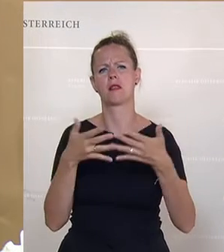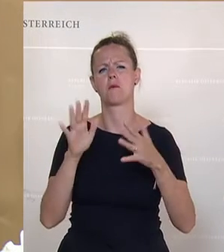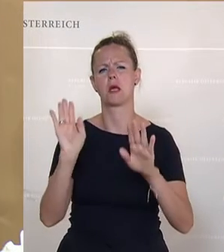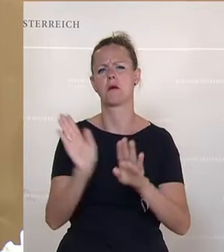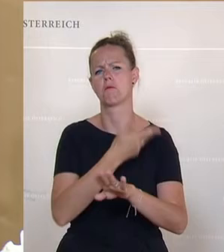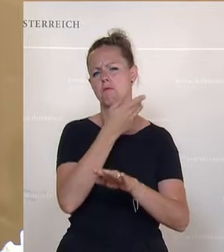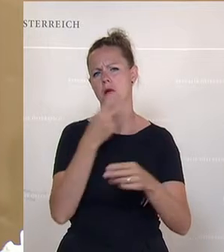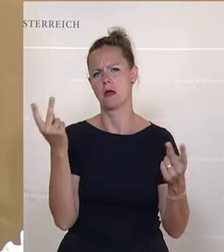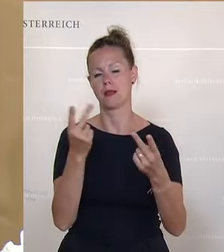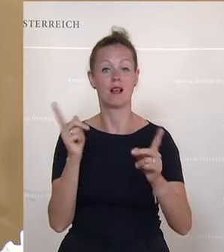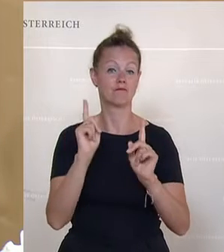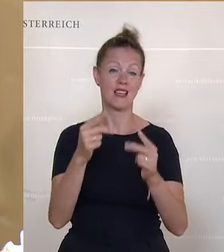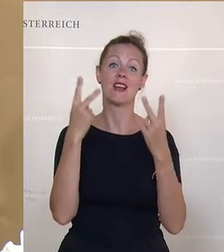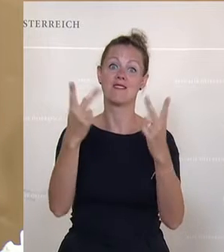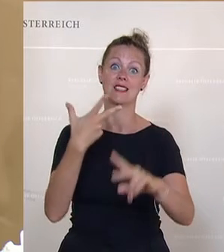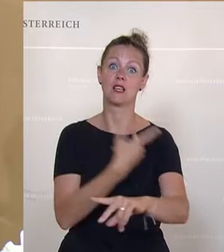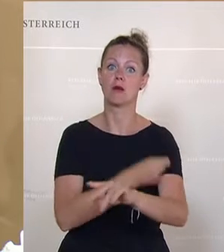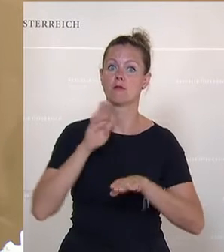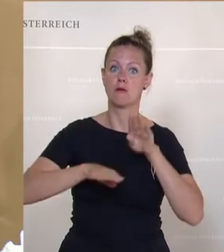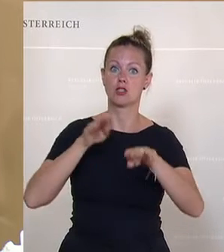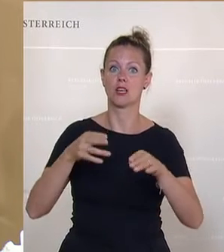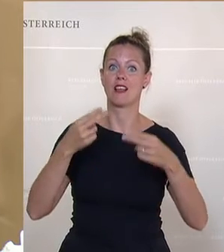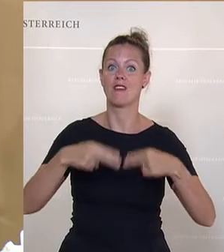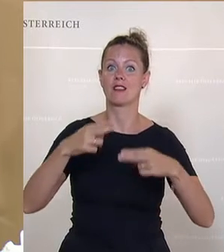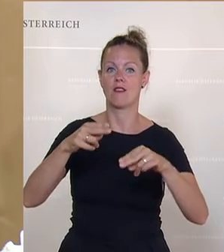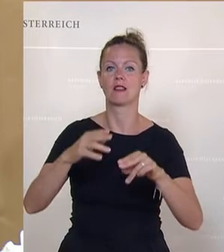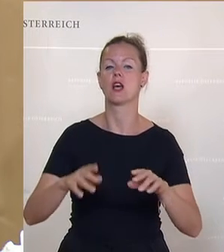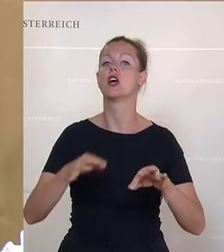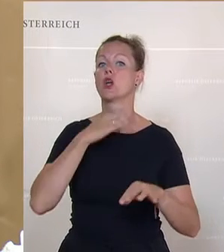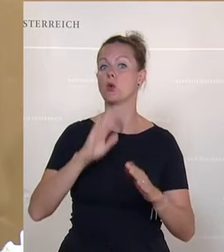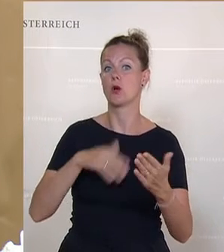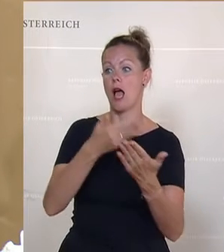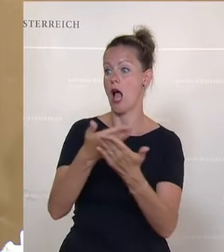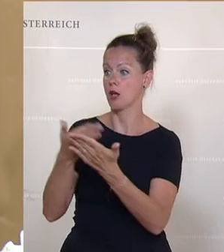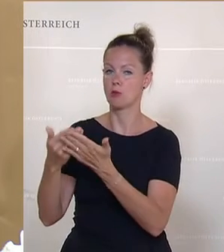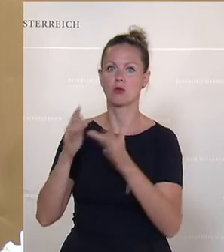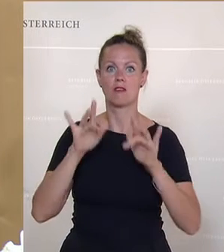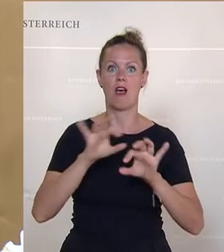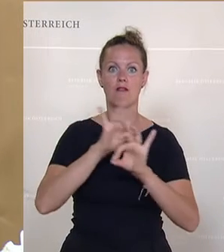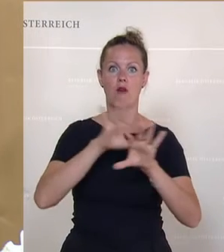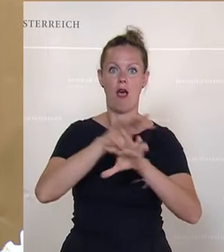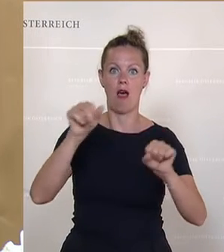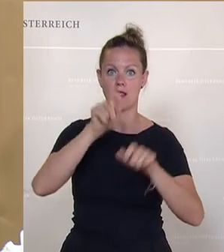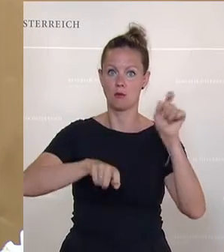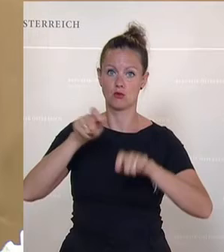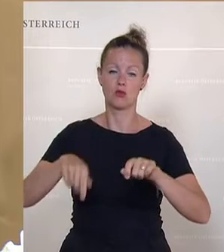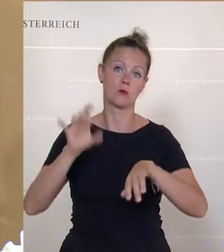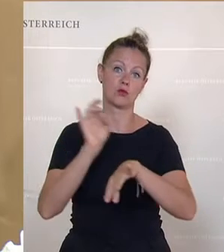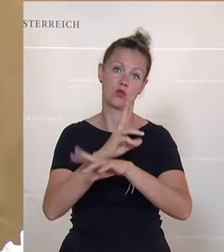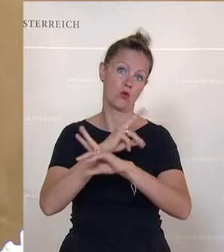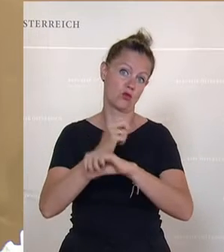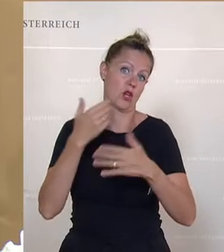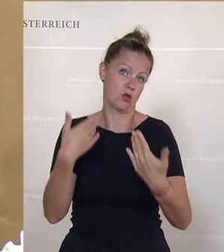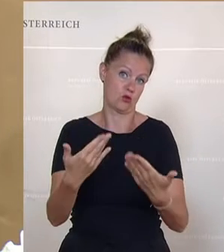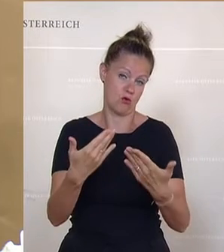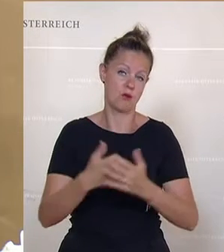Wichtigste ist, dass wir den Impffortschritt weiter vorantreiben, dass es genügend Angebot gibt, was es ja mittlerweile in Österreich Gott sei Dank gibt. Und darüber